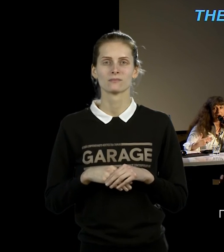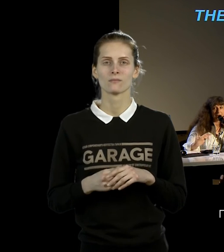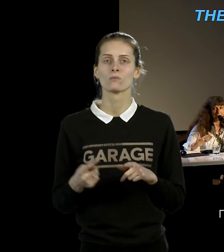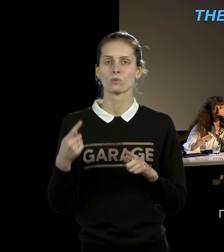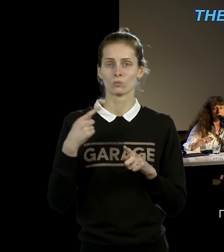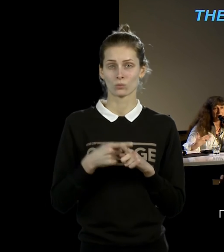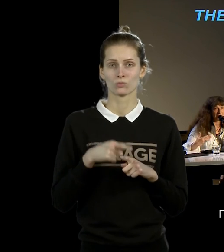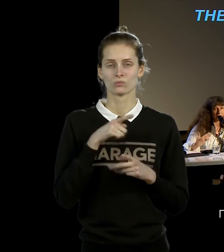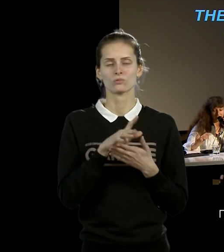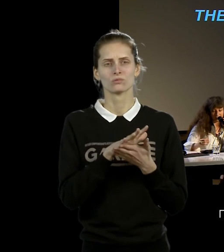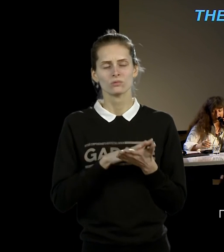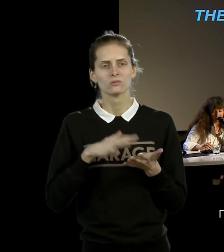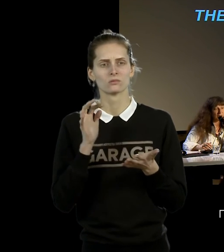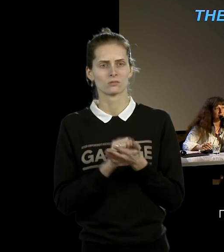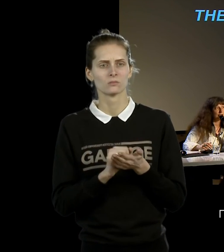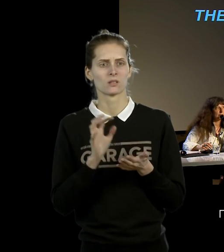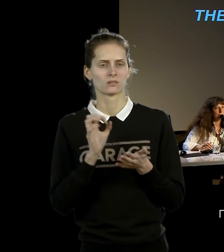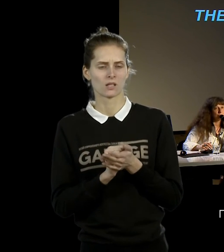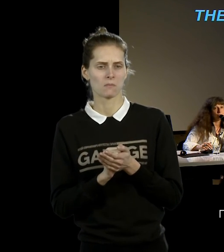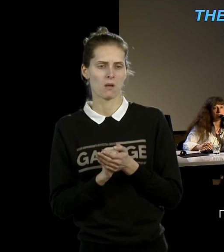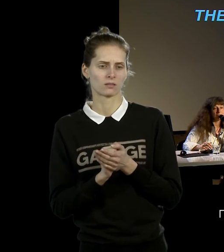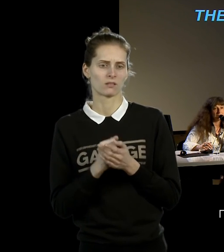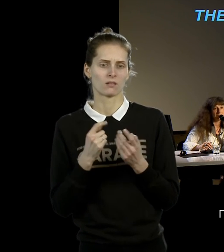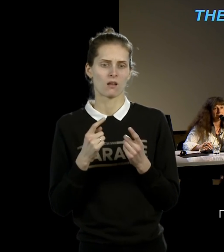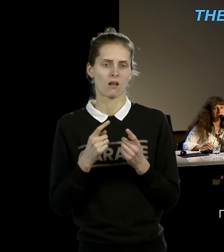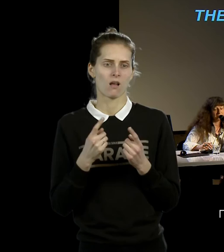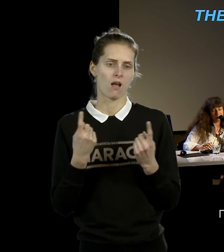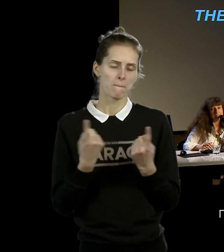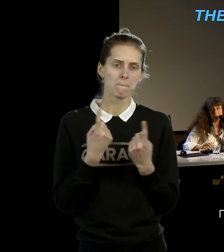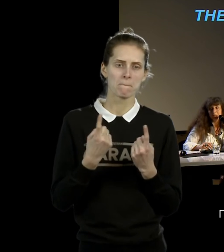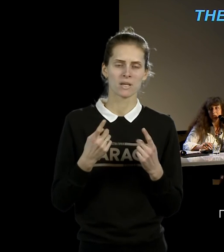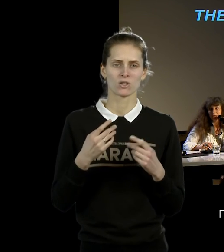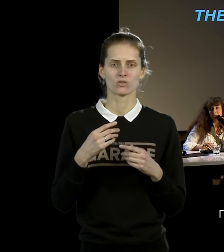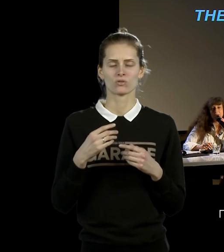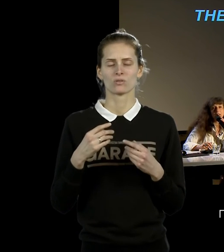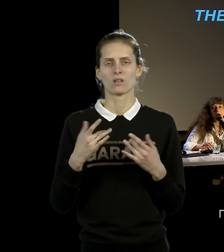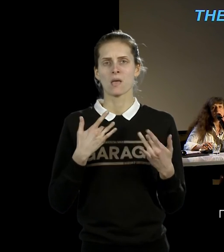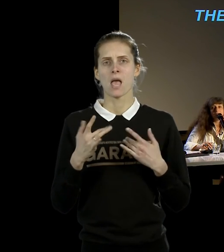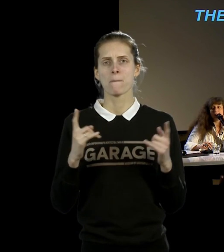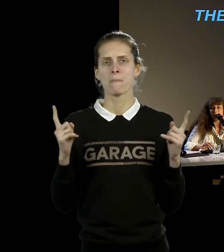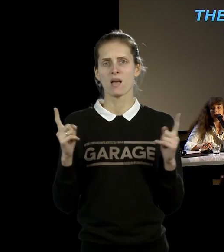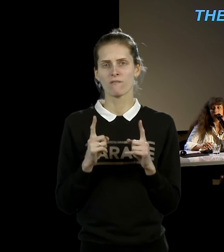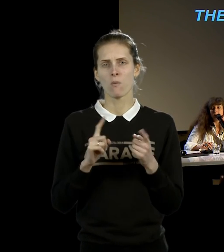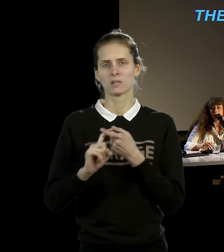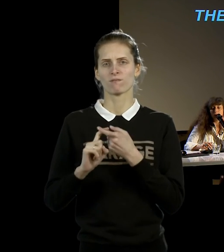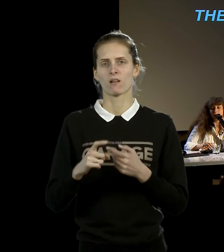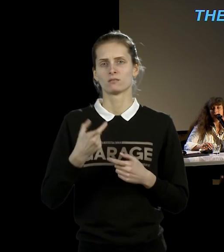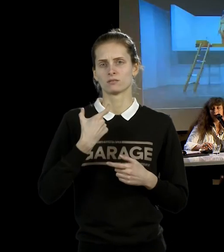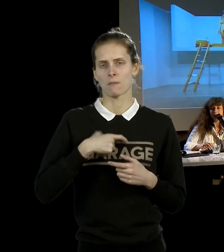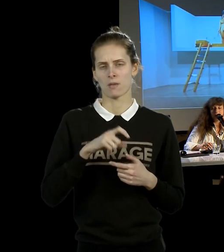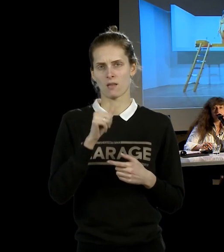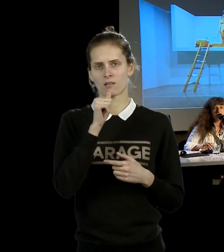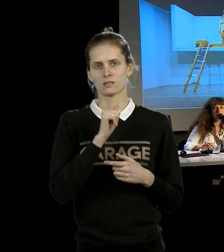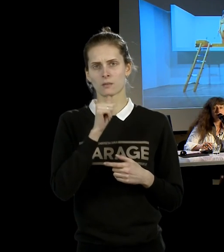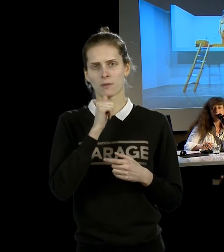продолжает заниматься таким классическим перформансом на самоиспытание. Дом с